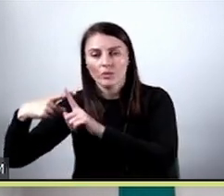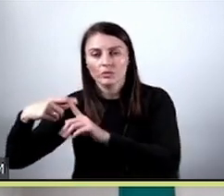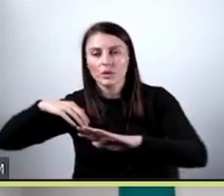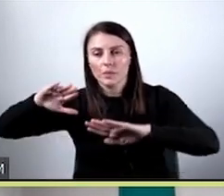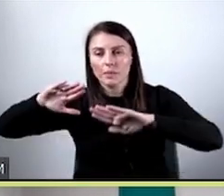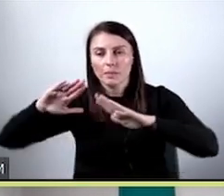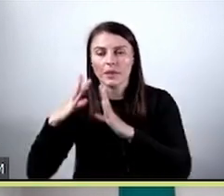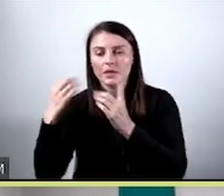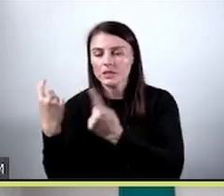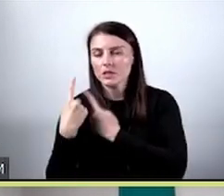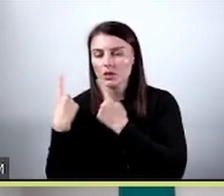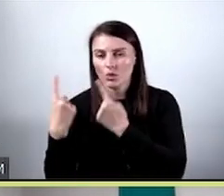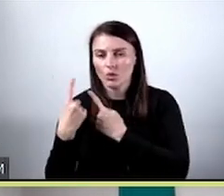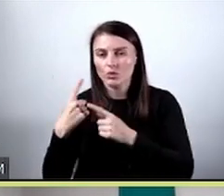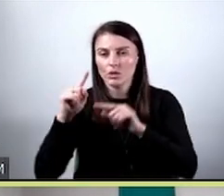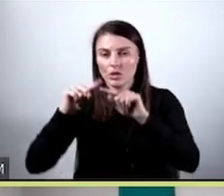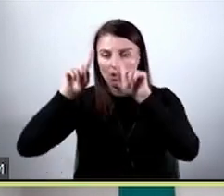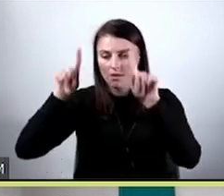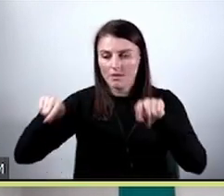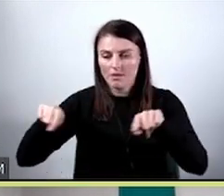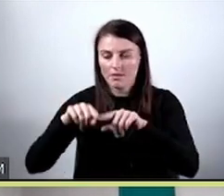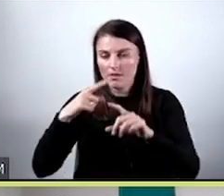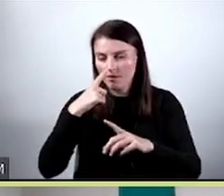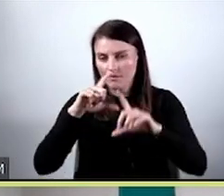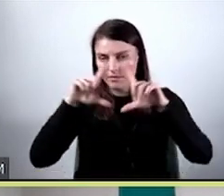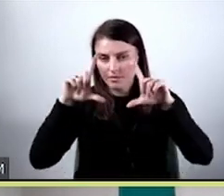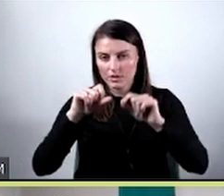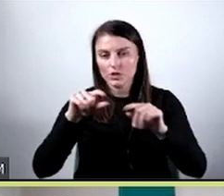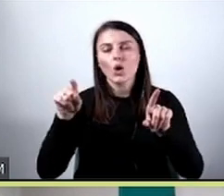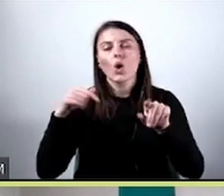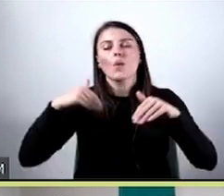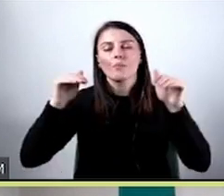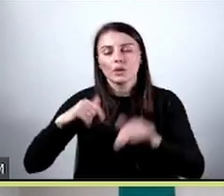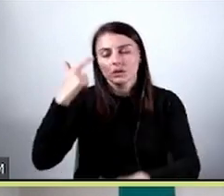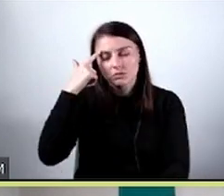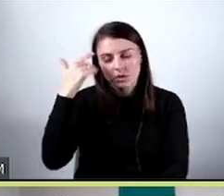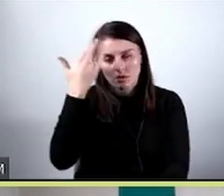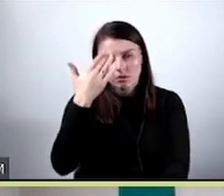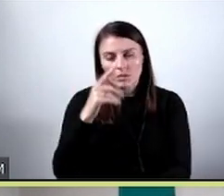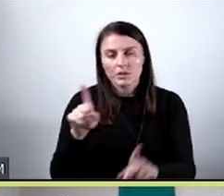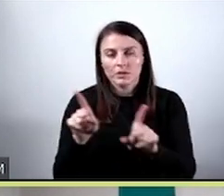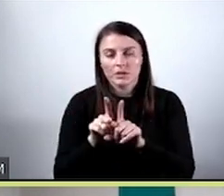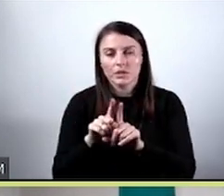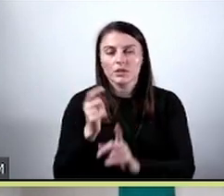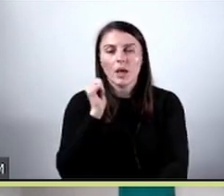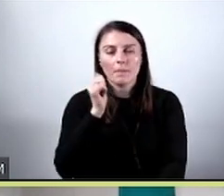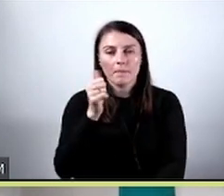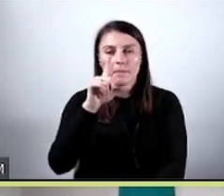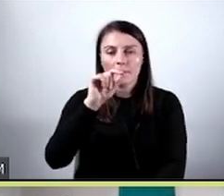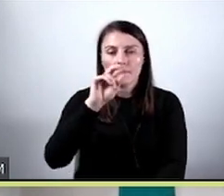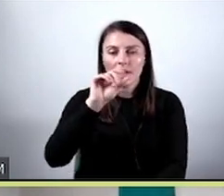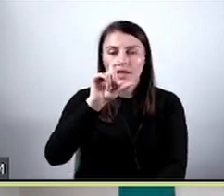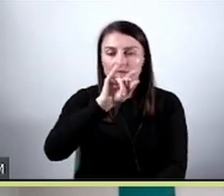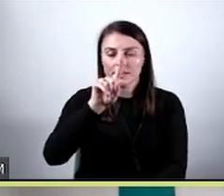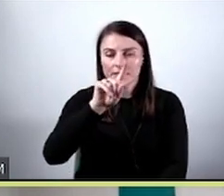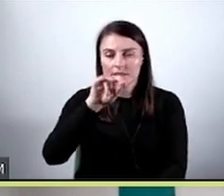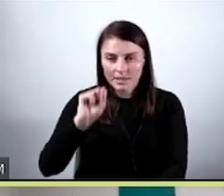liczbę przypadków tego kwadratu. Możemy sobie wyobrazić, że precyzja to jest taka miara, która